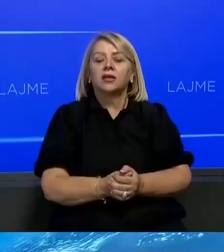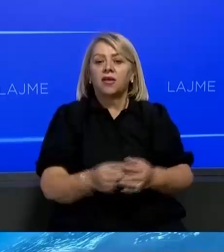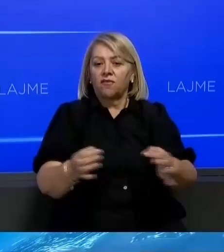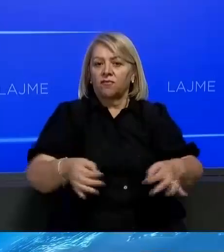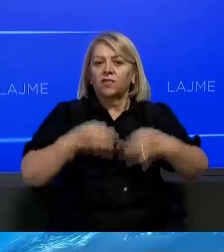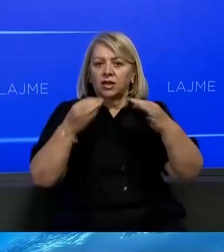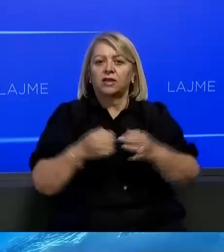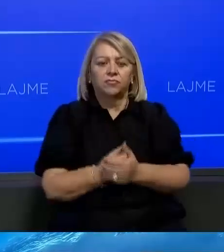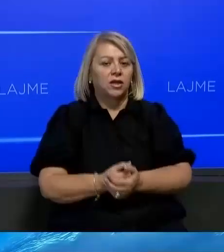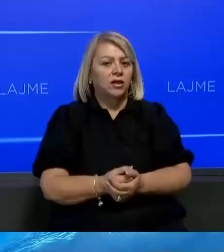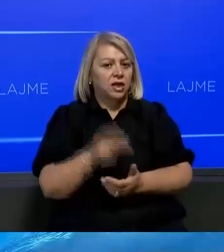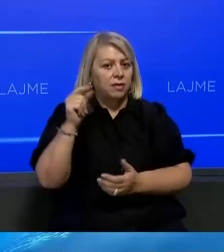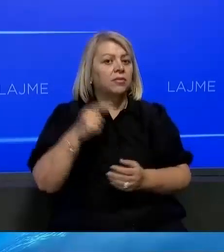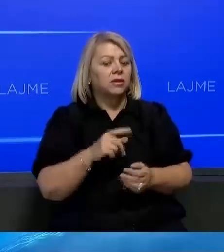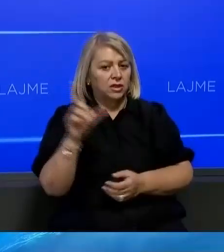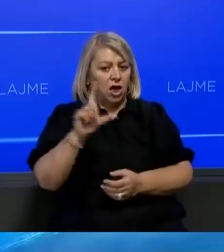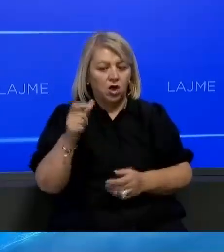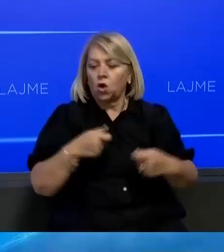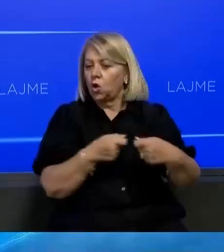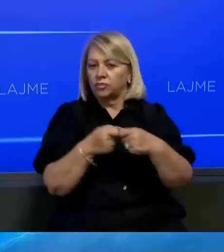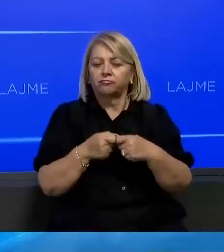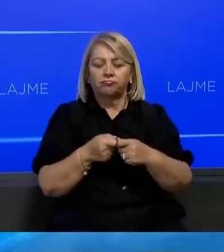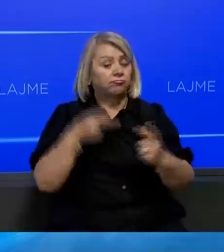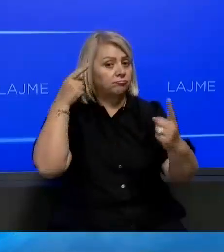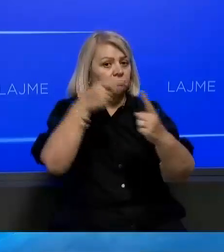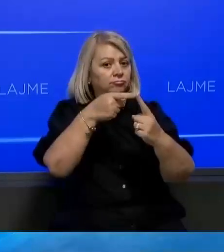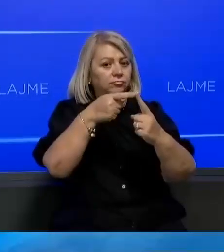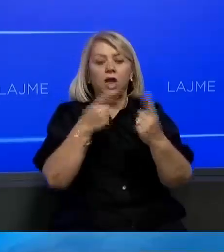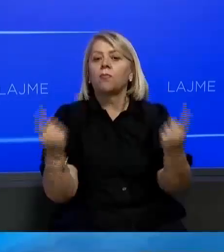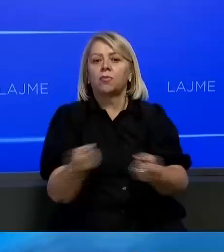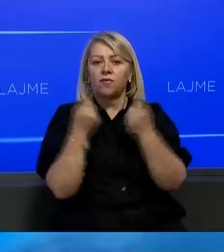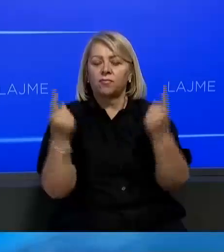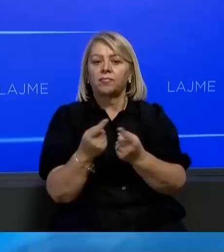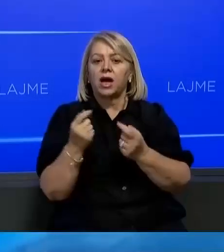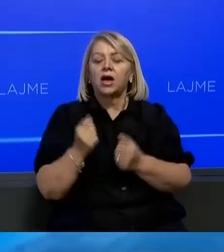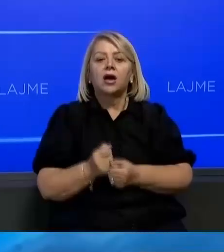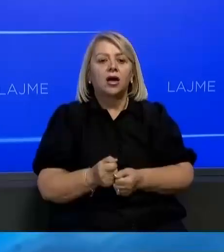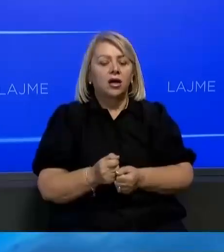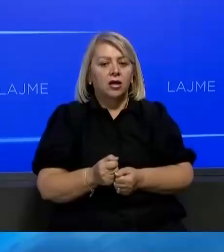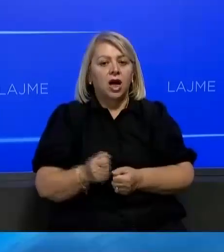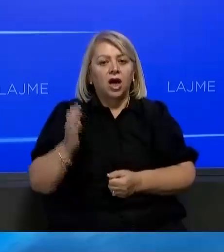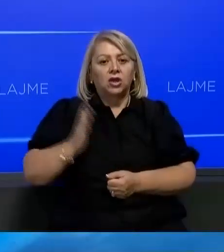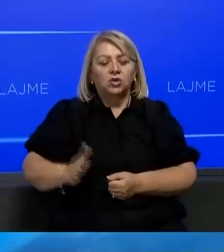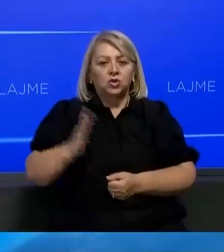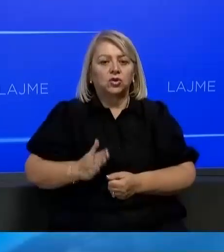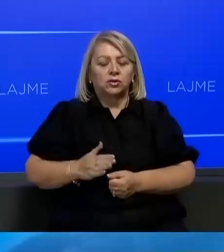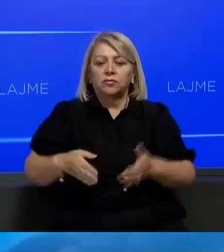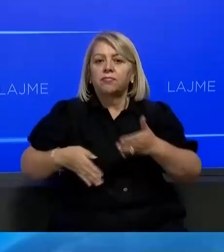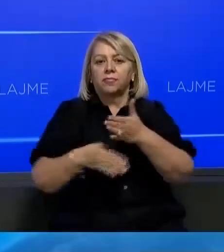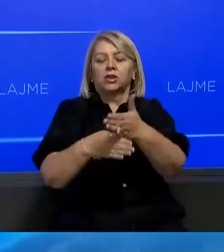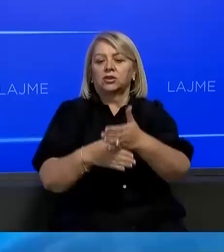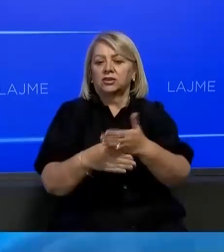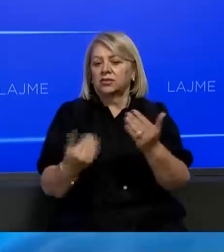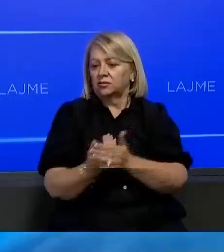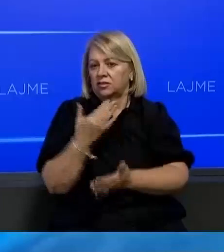Tenori Ram Lahaj tha se qëlimi organizimit të kti festivali është promovimi artit operistik në Kosovë dhe mbështetja për talentët e